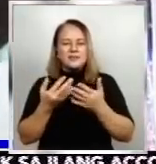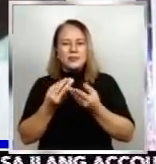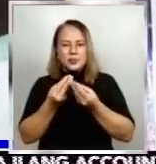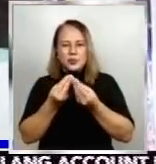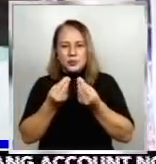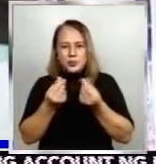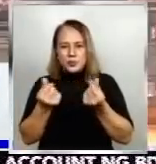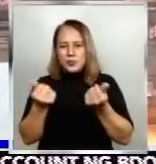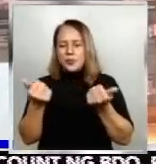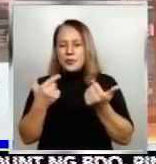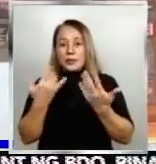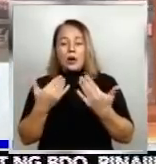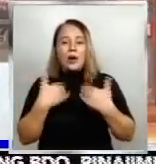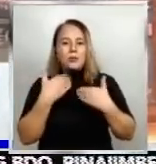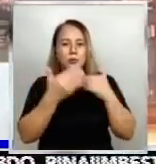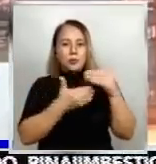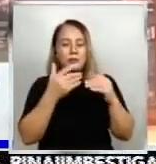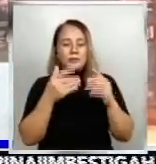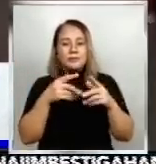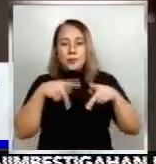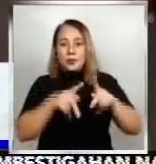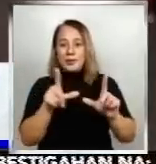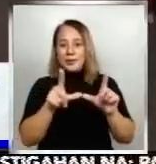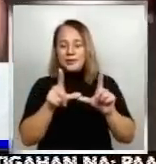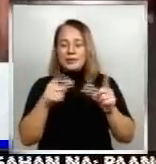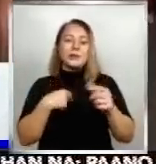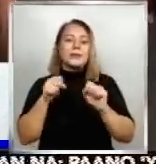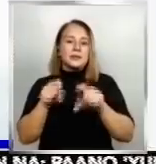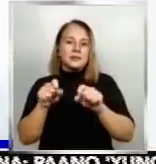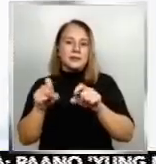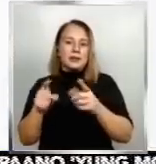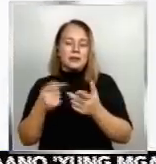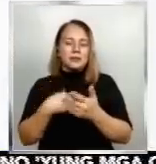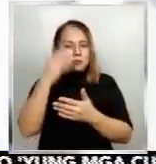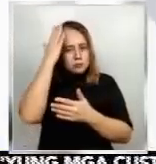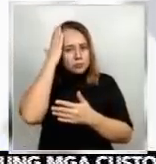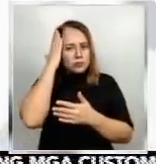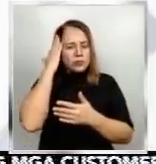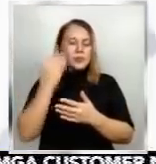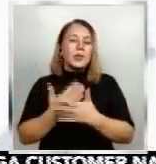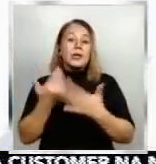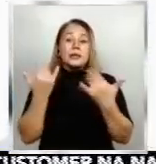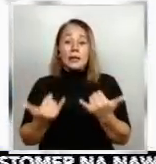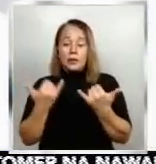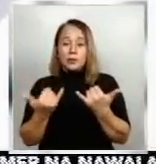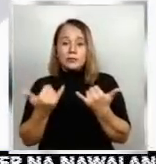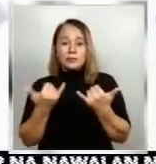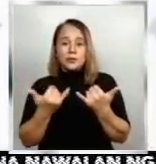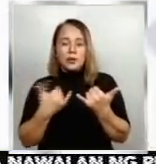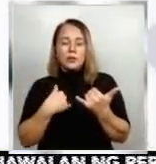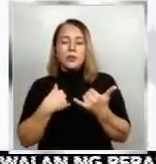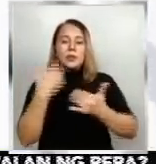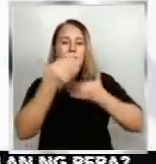ngayon pa lang nagpoproseso ng mga permit at lisensya para makapagtinda. Kaya pakiusap nila. At present po, nagpoproseso pa